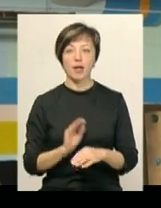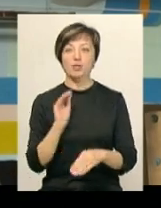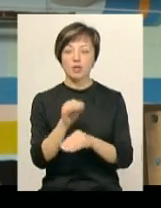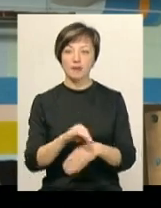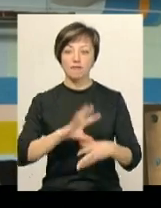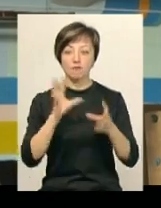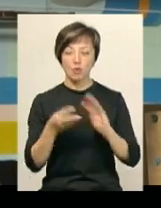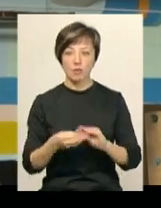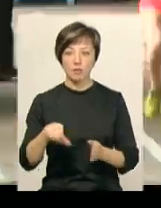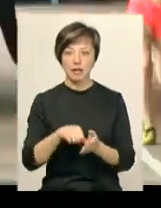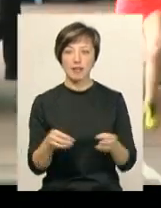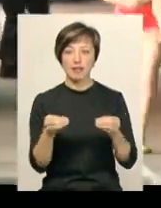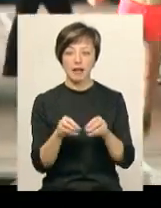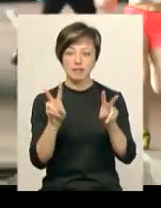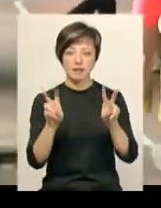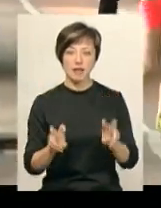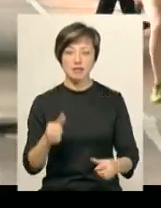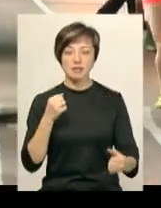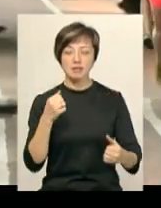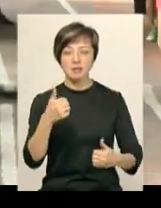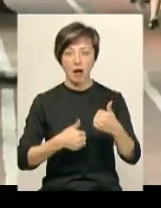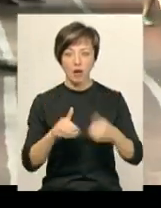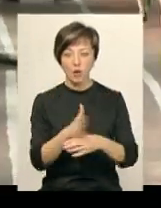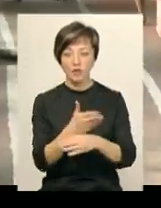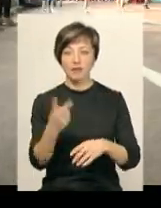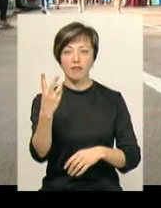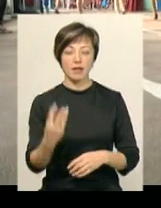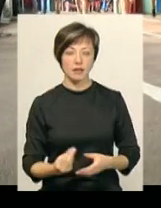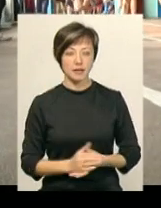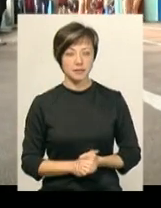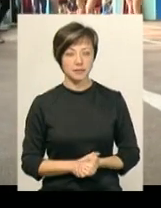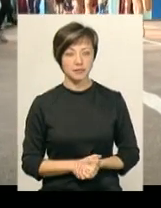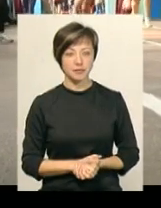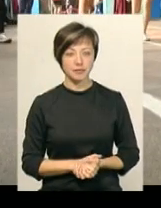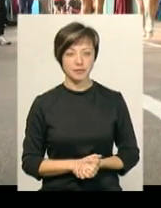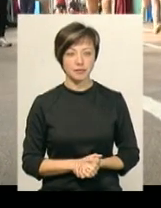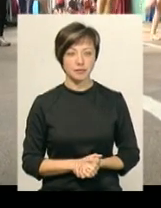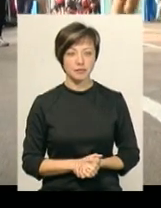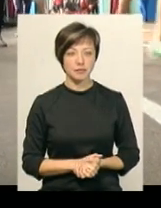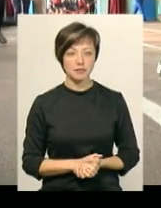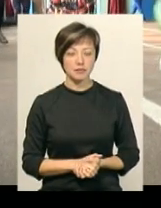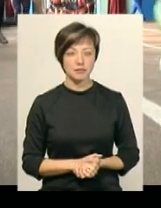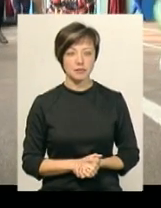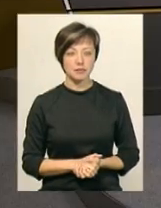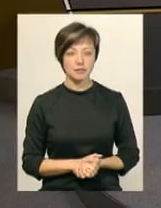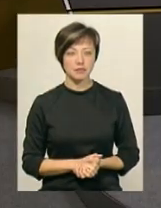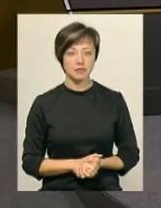додає, всього представлено 10 видів змагань, які розділили на два дні. Вікторія Зелінська, Дем'ян Цегольник. Новини Поділля. Центр.